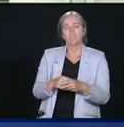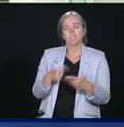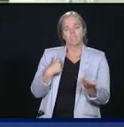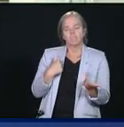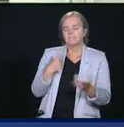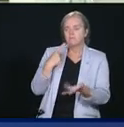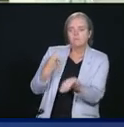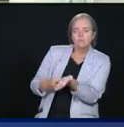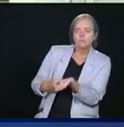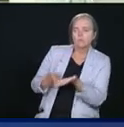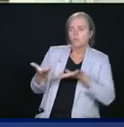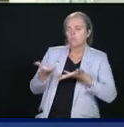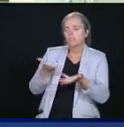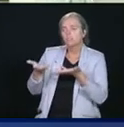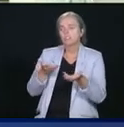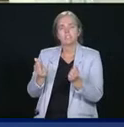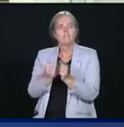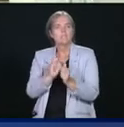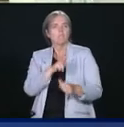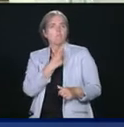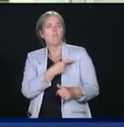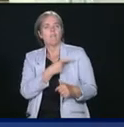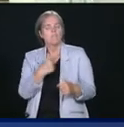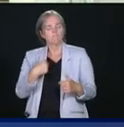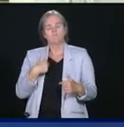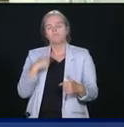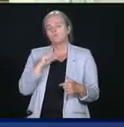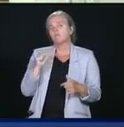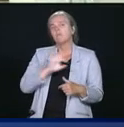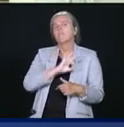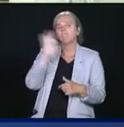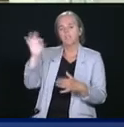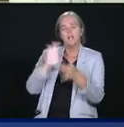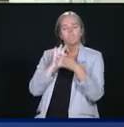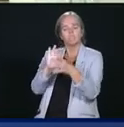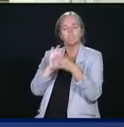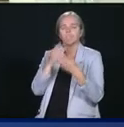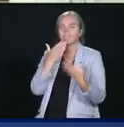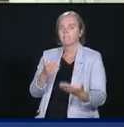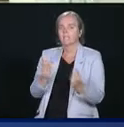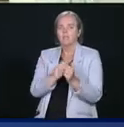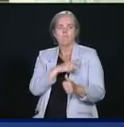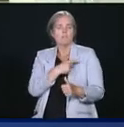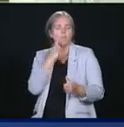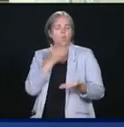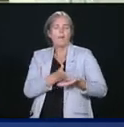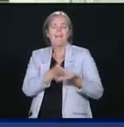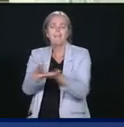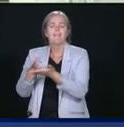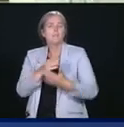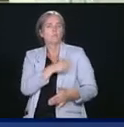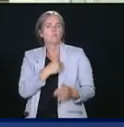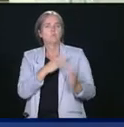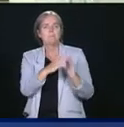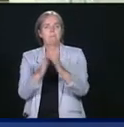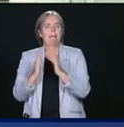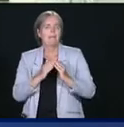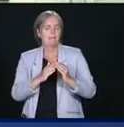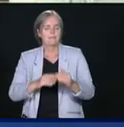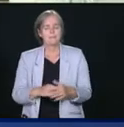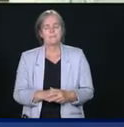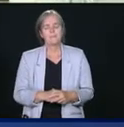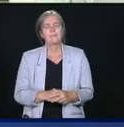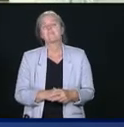travailler avec les provinces pour soutenir les villes et les villages dans lesquels nous vivons tous. Merci. Merci.